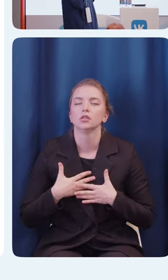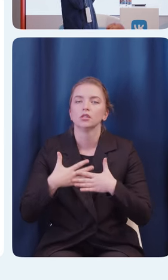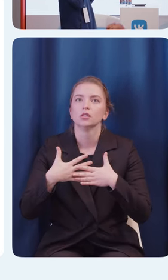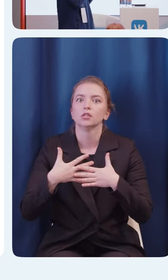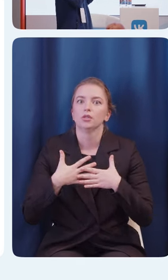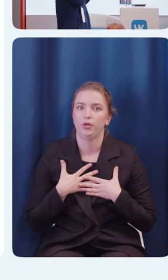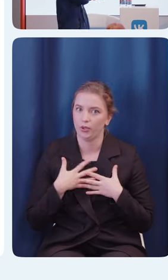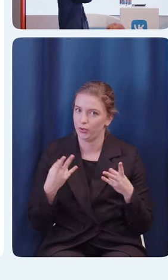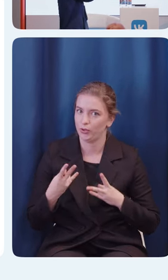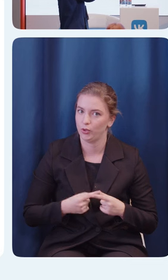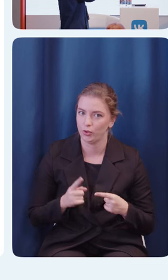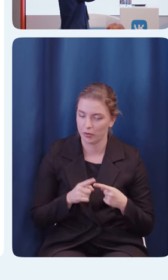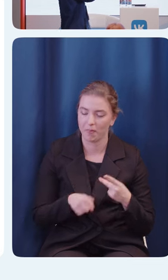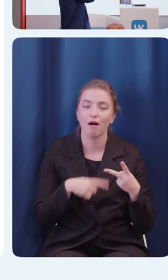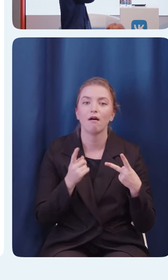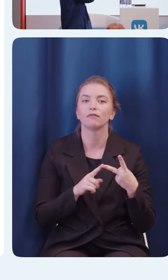Второй пункт.